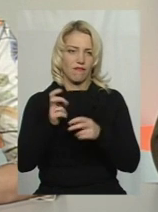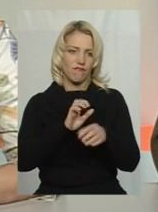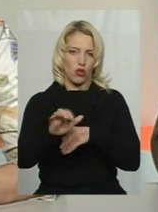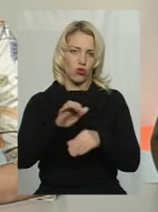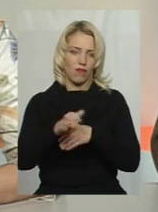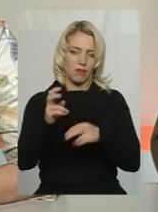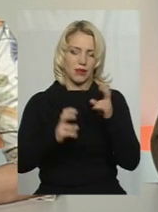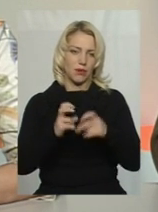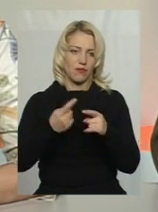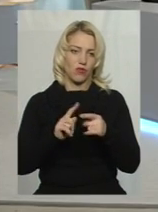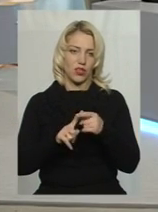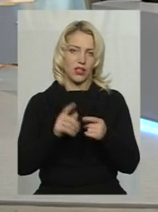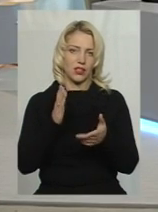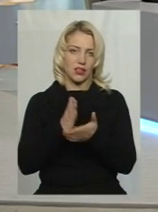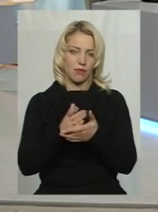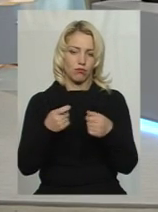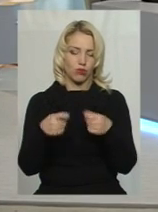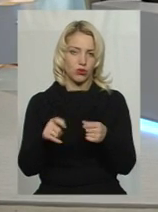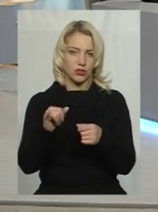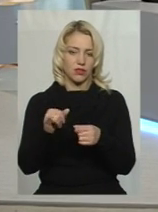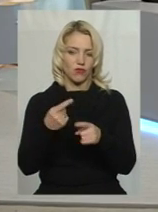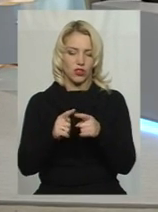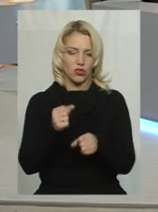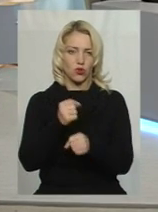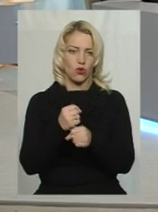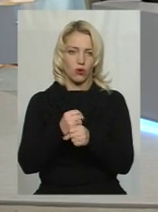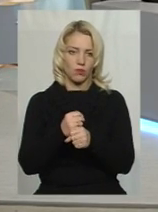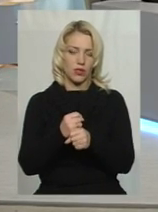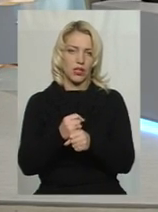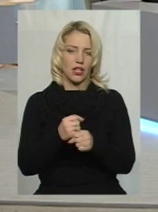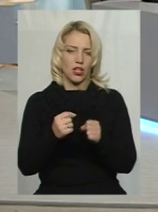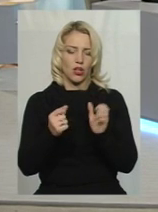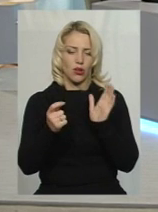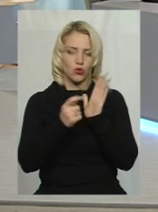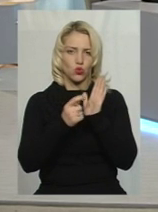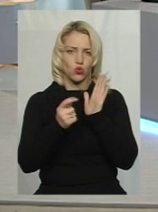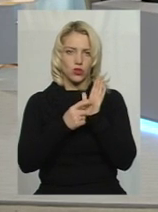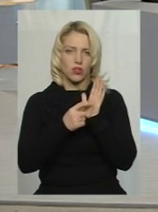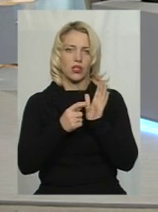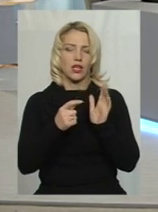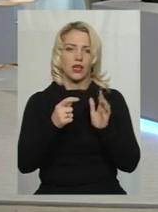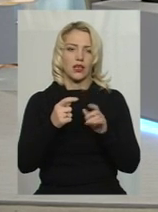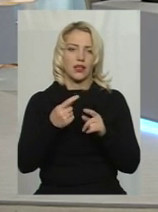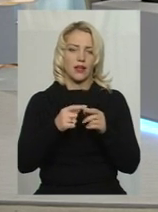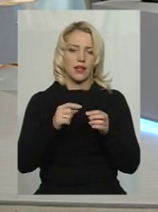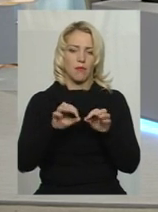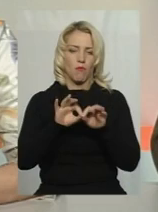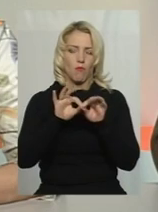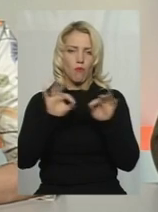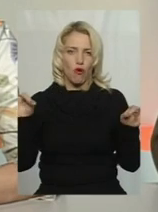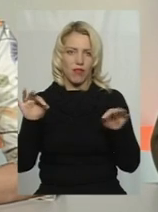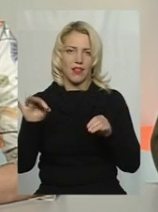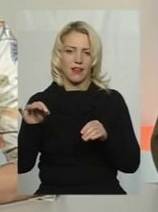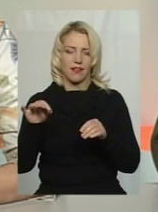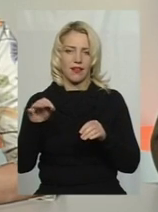вони є в продажі. Вони зроблені точечною сваркою із проволоки діаметром 4. І